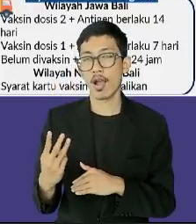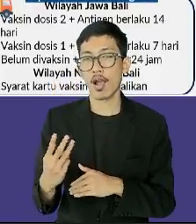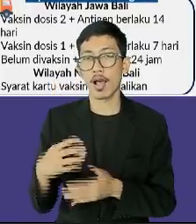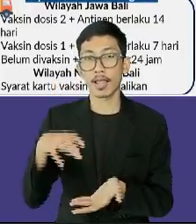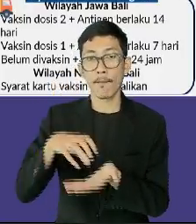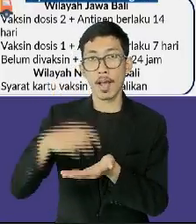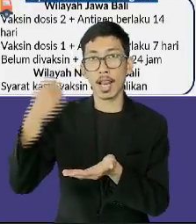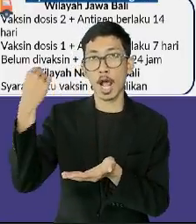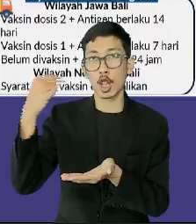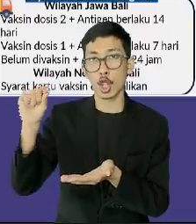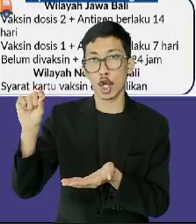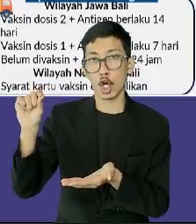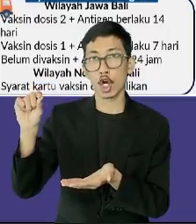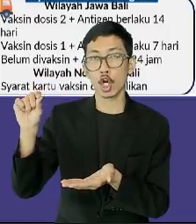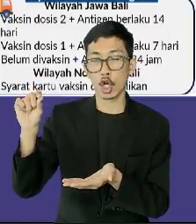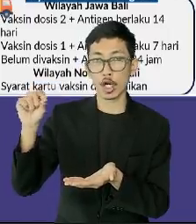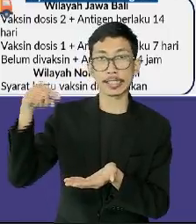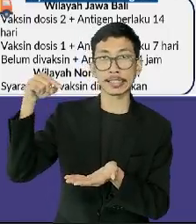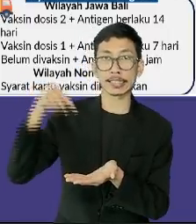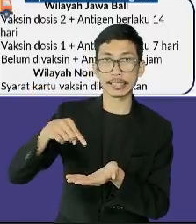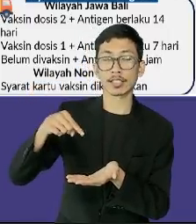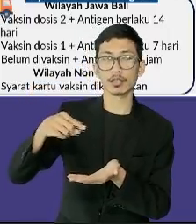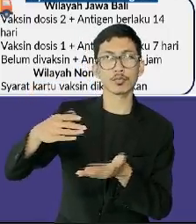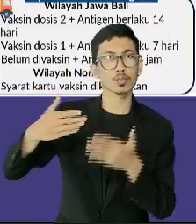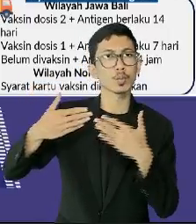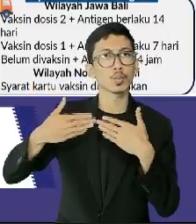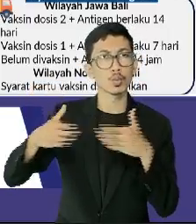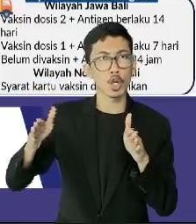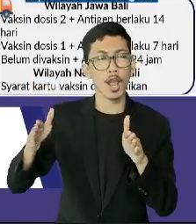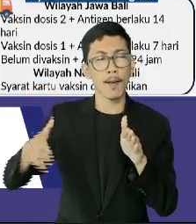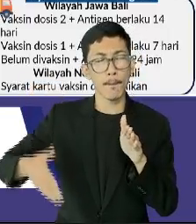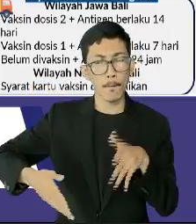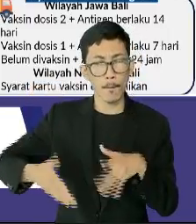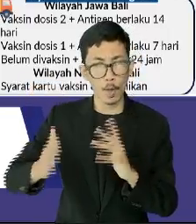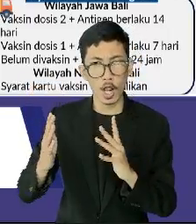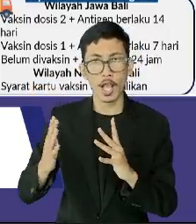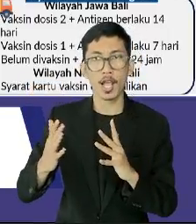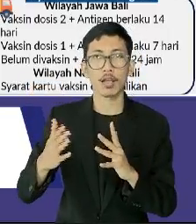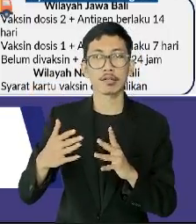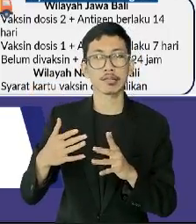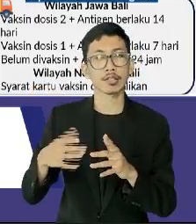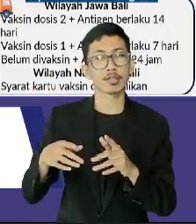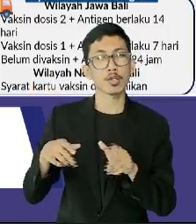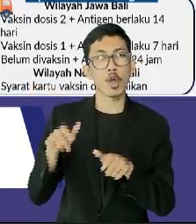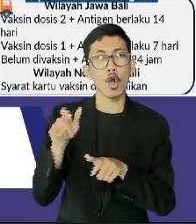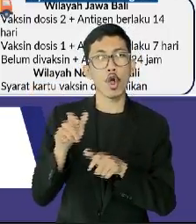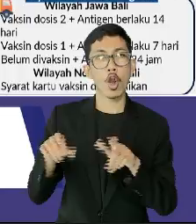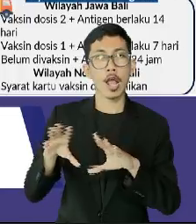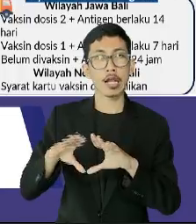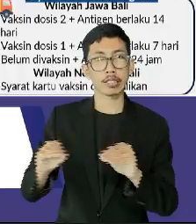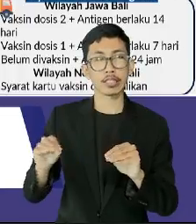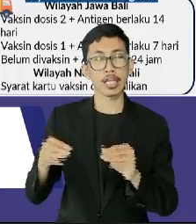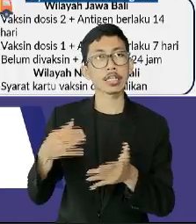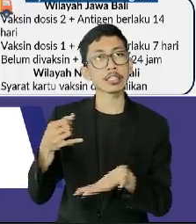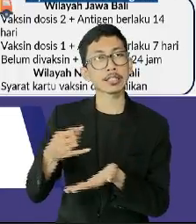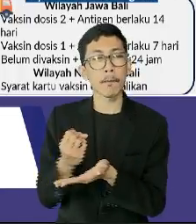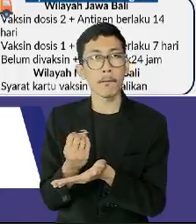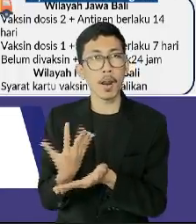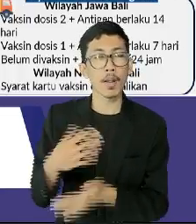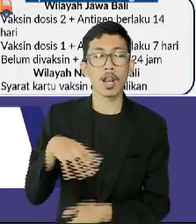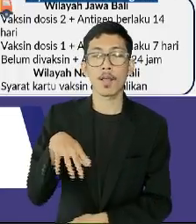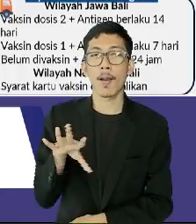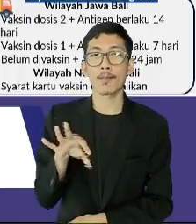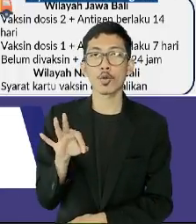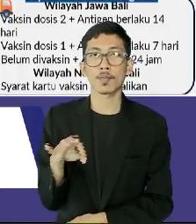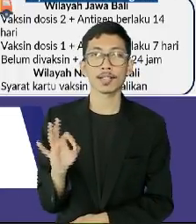perkantoran sektor non-esensial dapat beroperasi dengan maksimal pekerja yang menjalankan WFO, yaitu 50%.